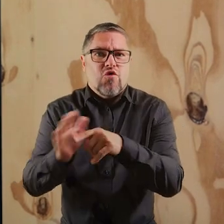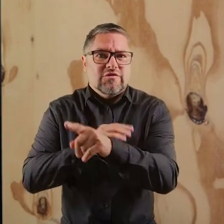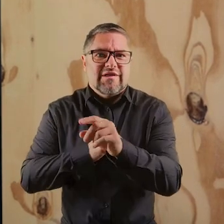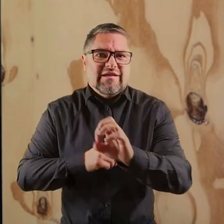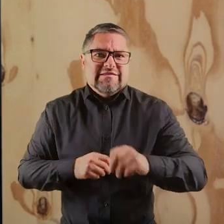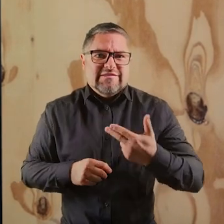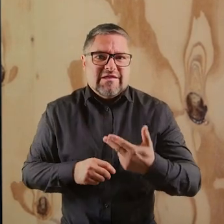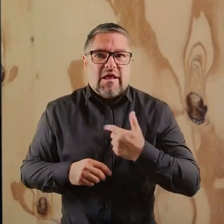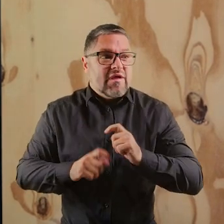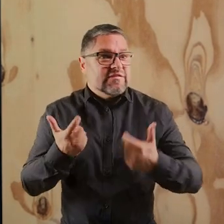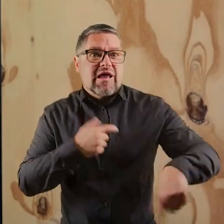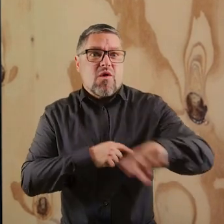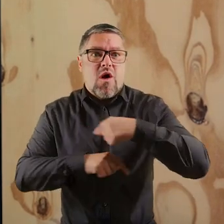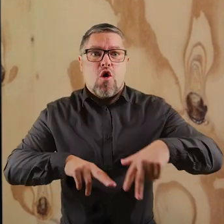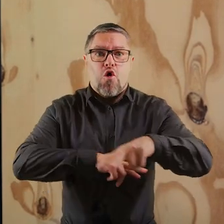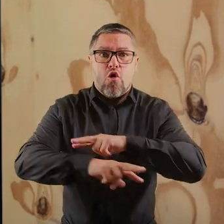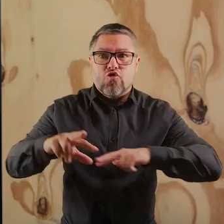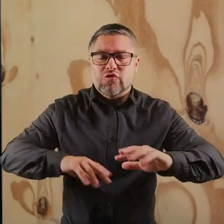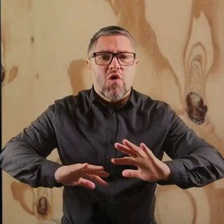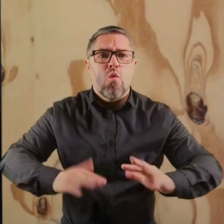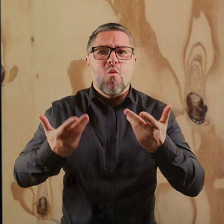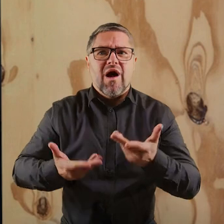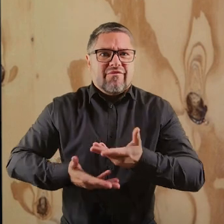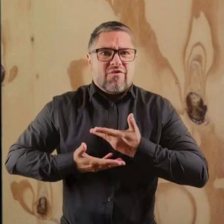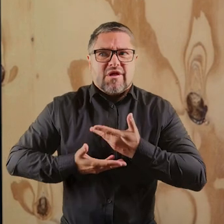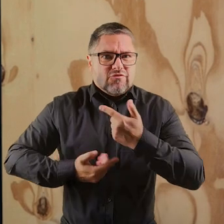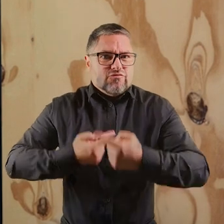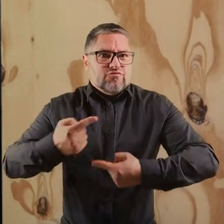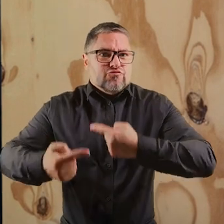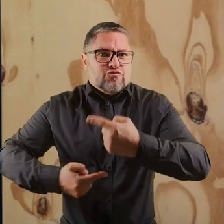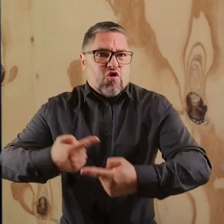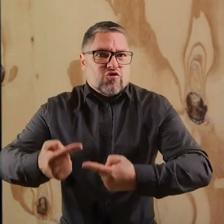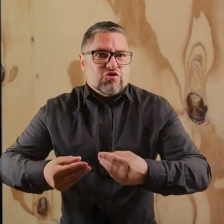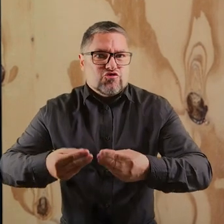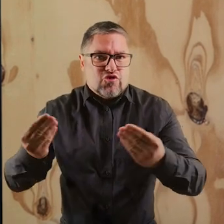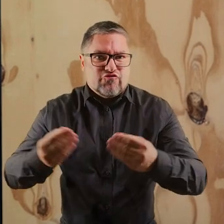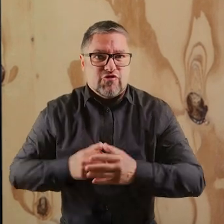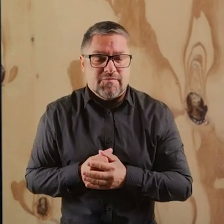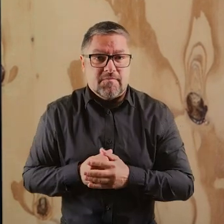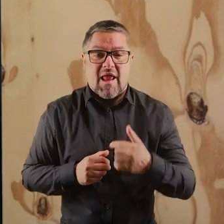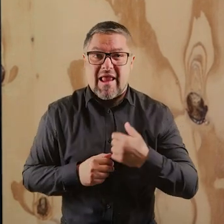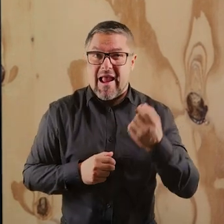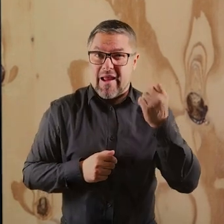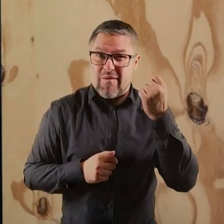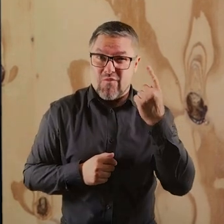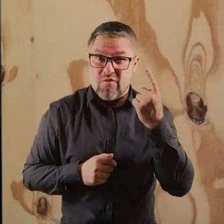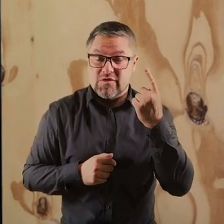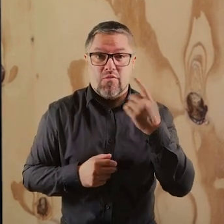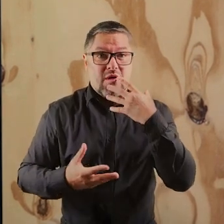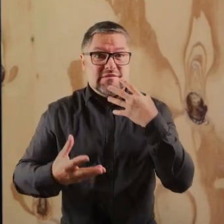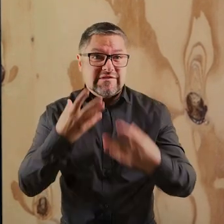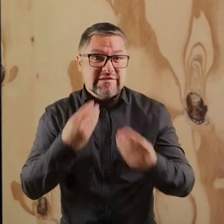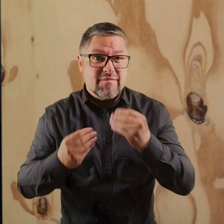było łatwiej przejść przez ten cały proces. Wymyśliłam taki sposób zabawy